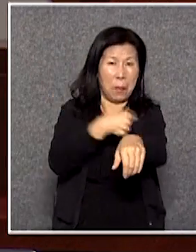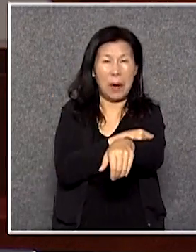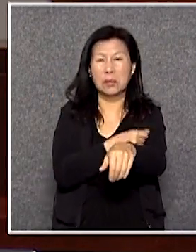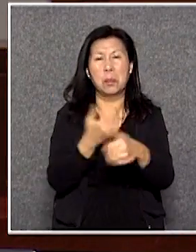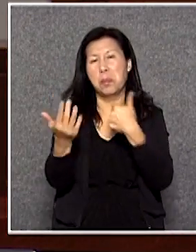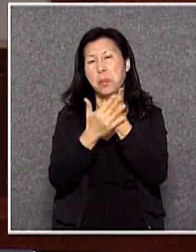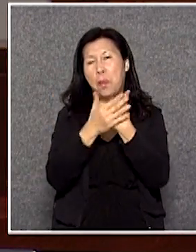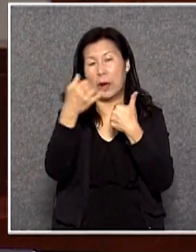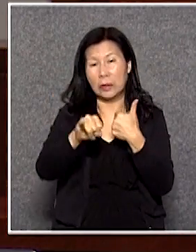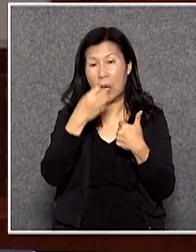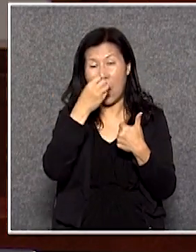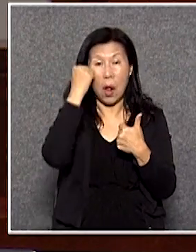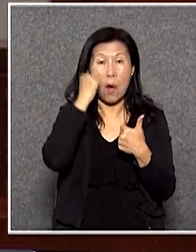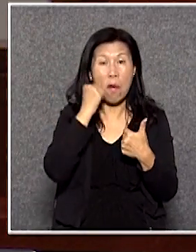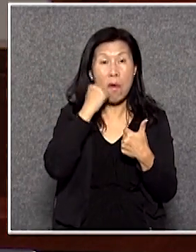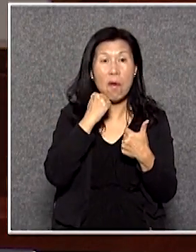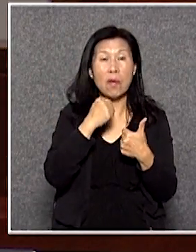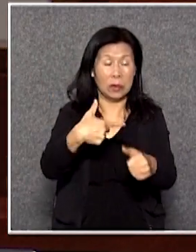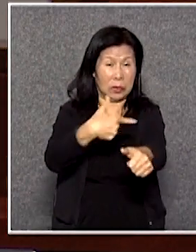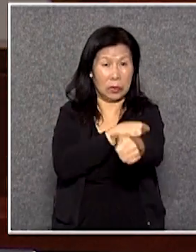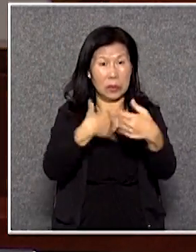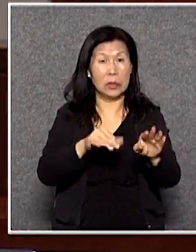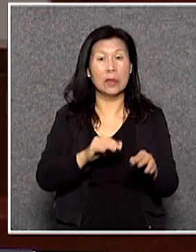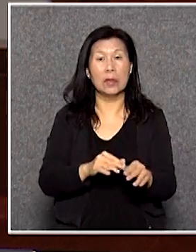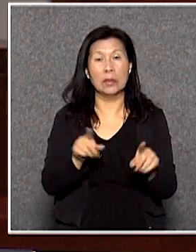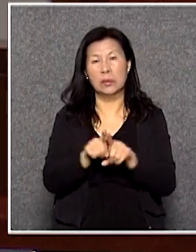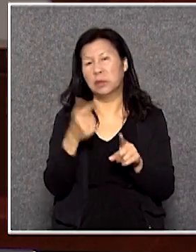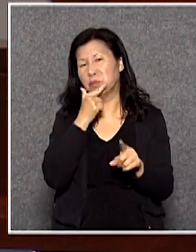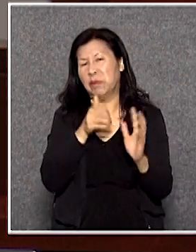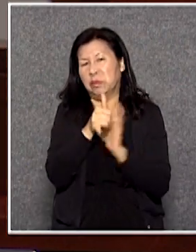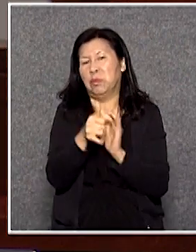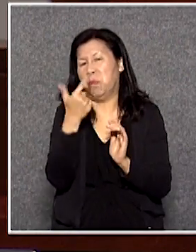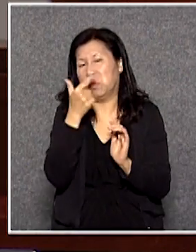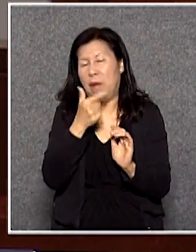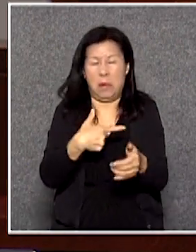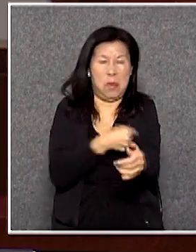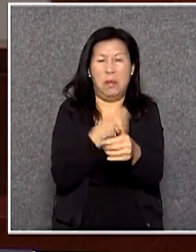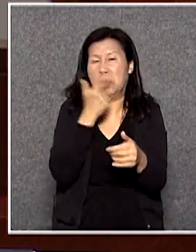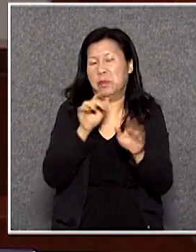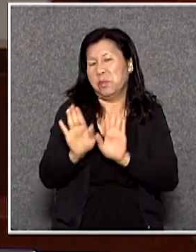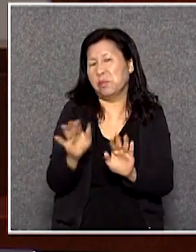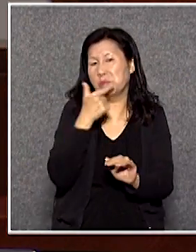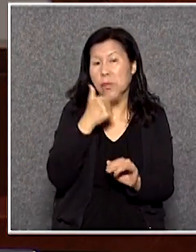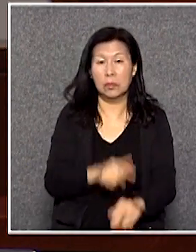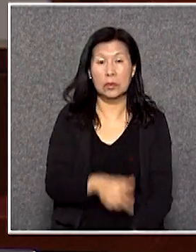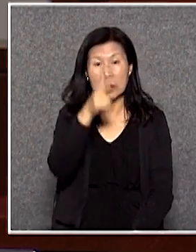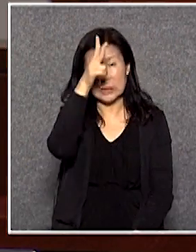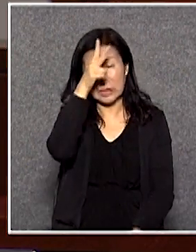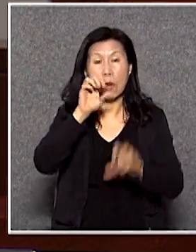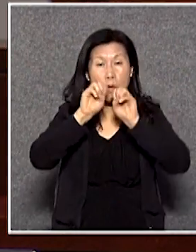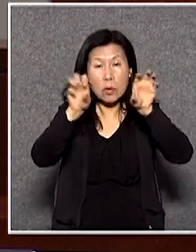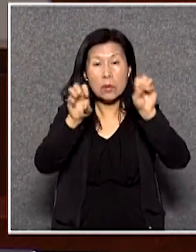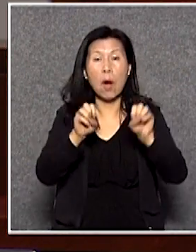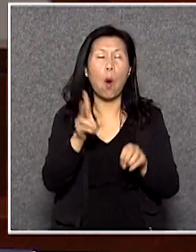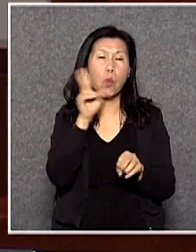香港那些長者去注重疫苗那個意願不是很強的政府在這方面那個宣傳又